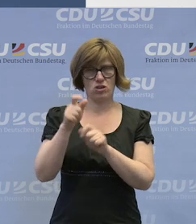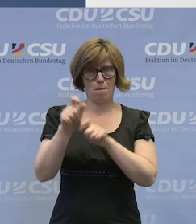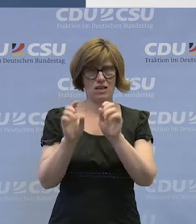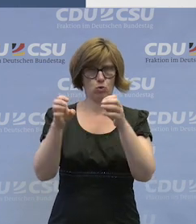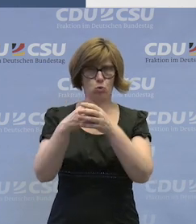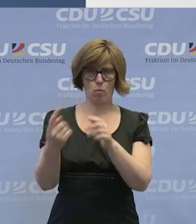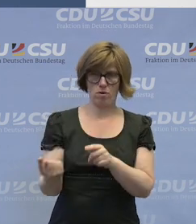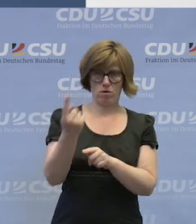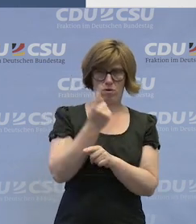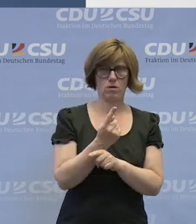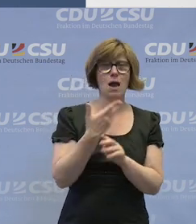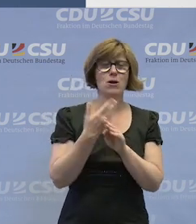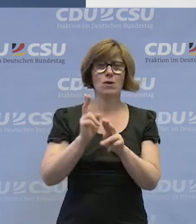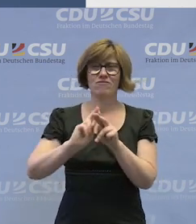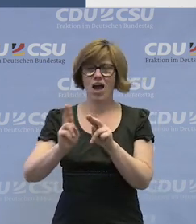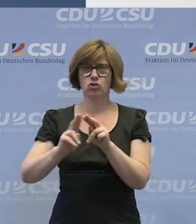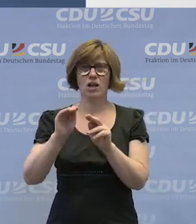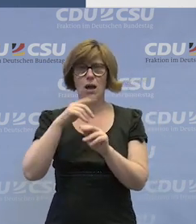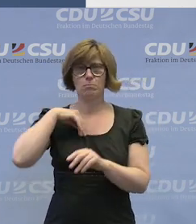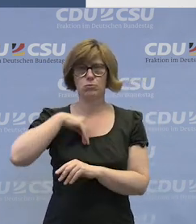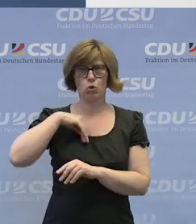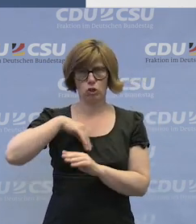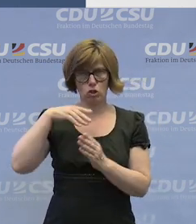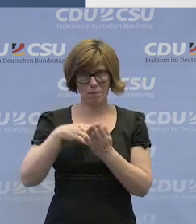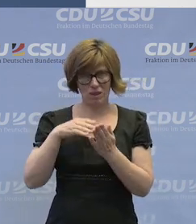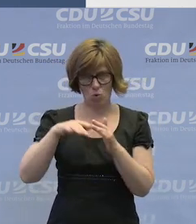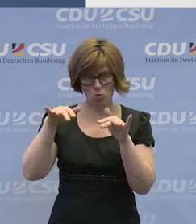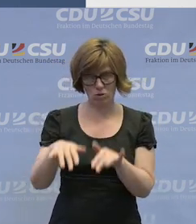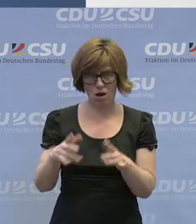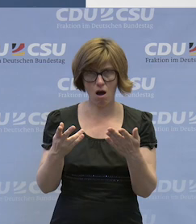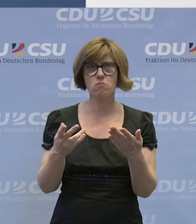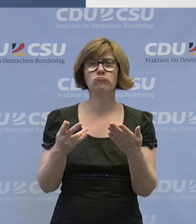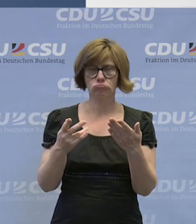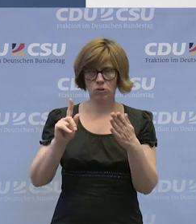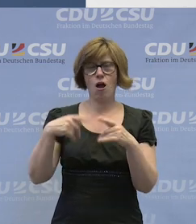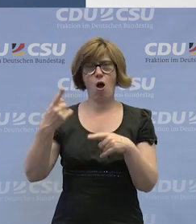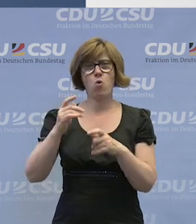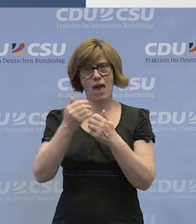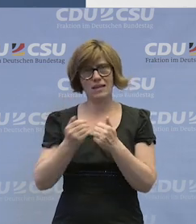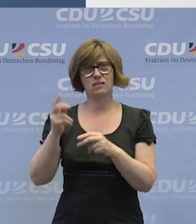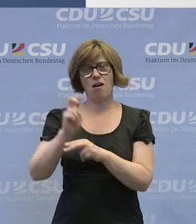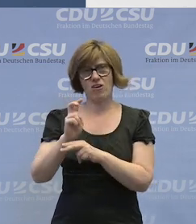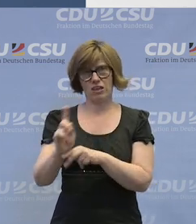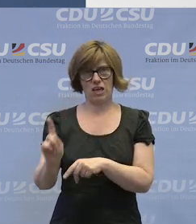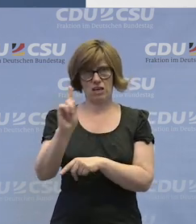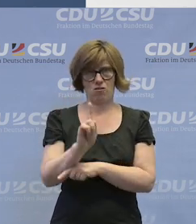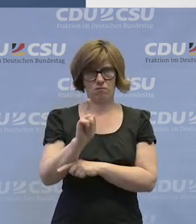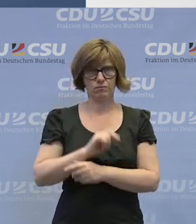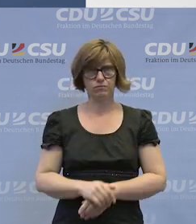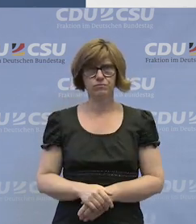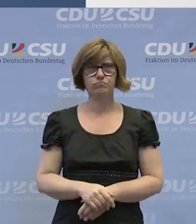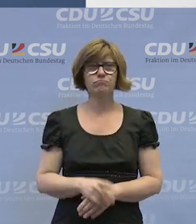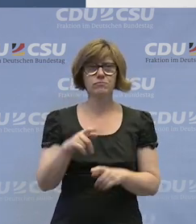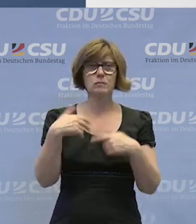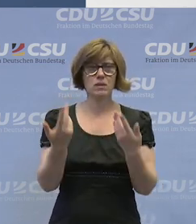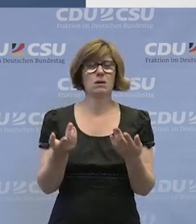Vertreter mit zu entsenden. Also zum Beispiel eine Werkstatt mit überwiegend psychisch behinderten Menschen hat eben dann auch einen extra Vertreter. Und es